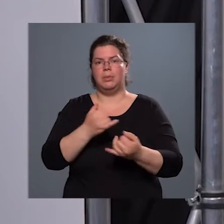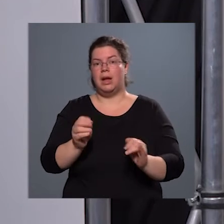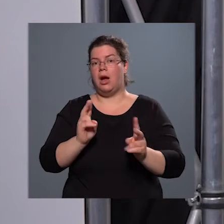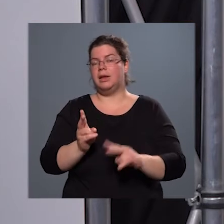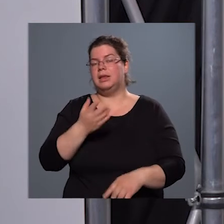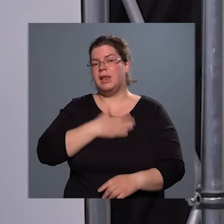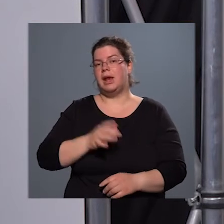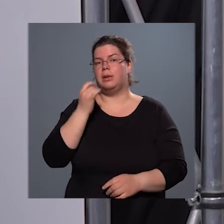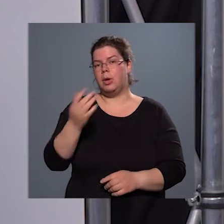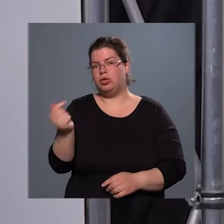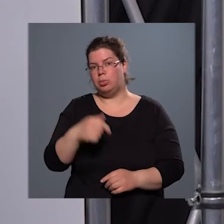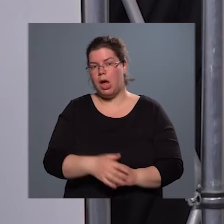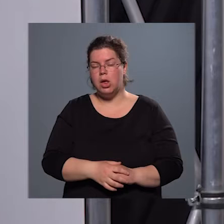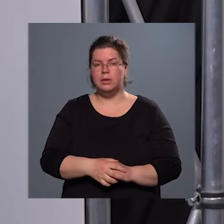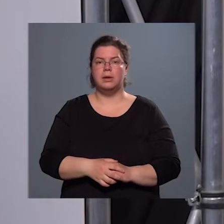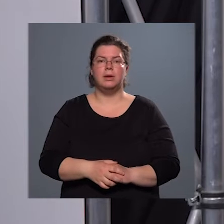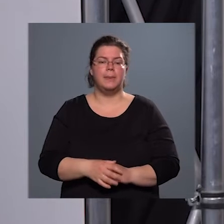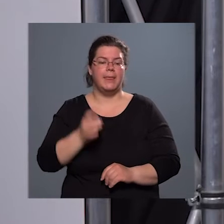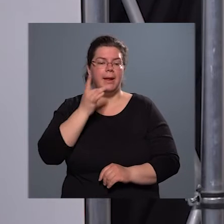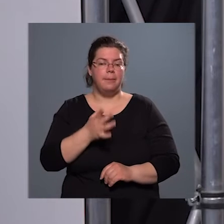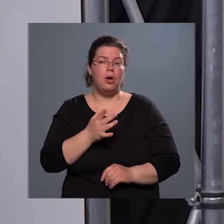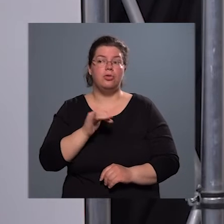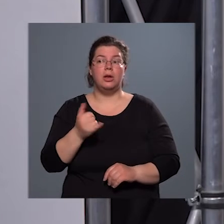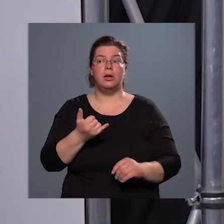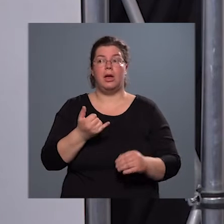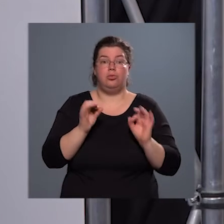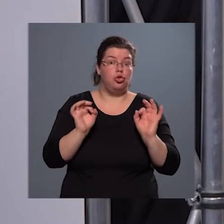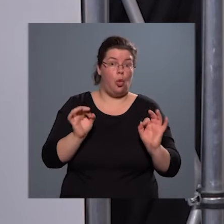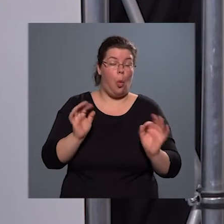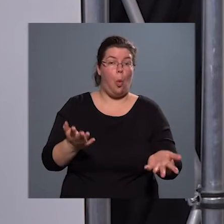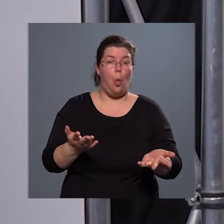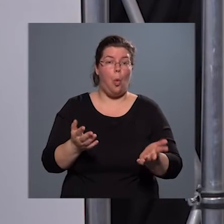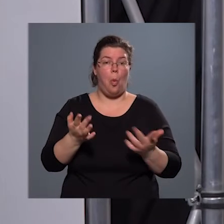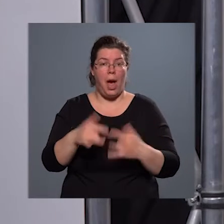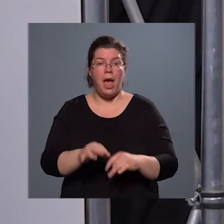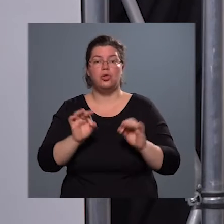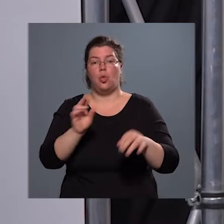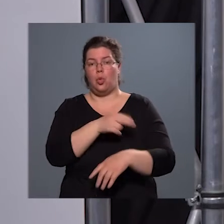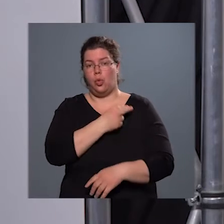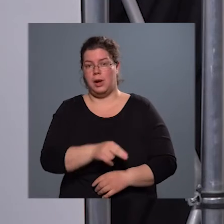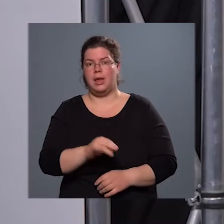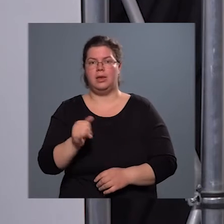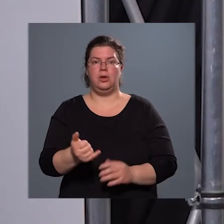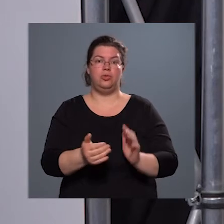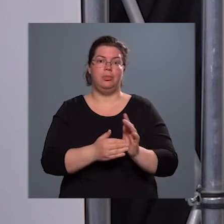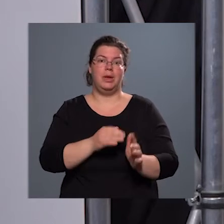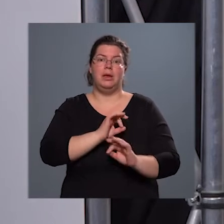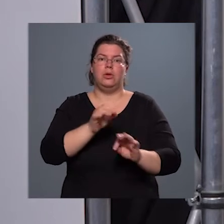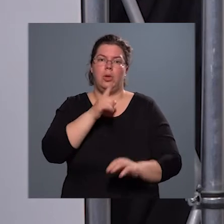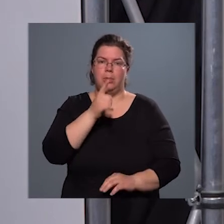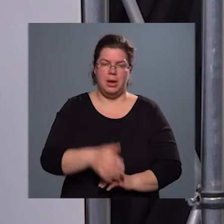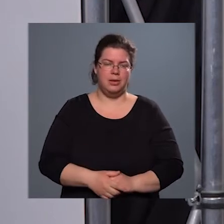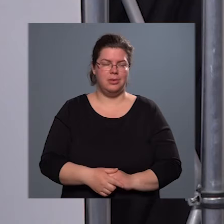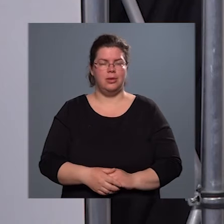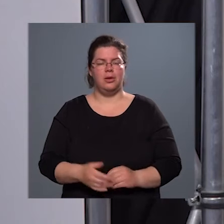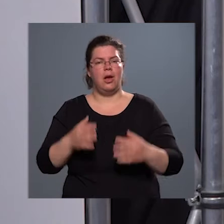Bajcsiba szeretne jönni. A Bajcsi egy jó hely, egy jó kórház, és még jobb lesz. Úgyhogy